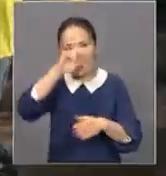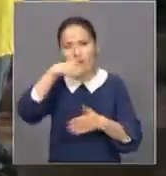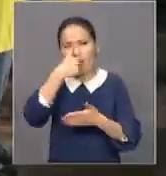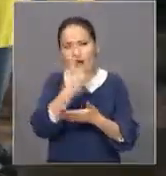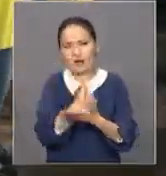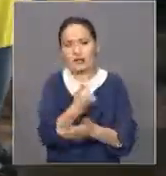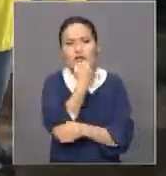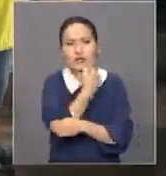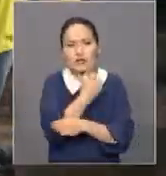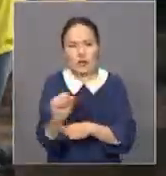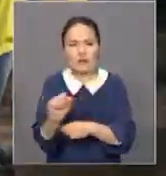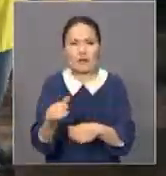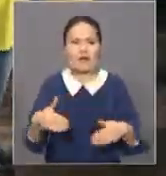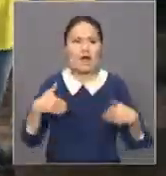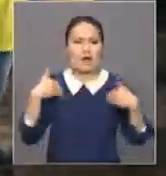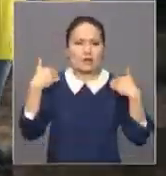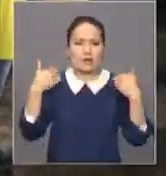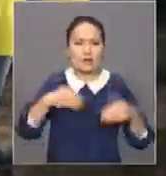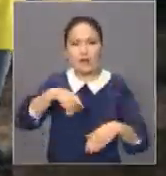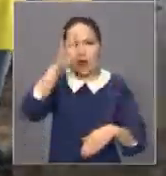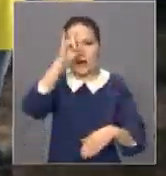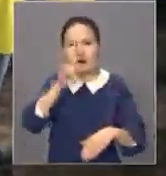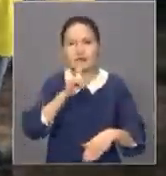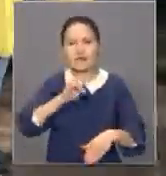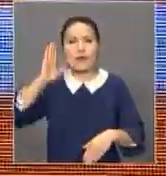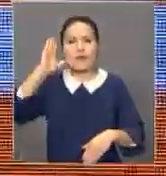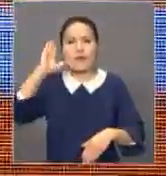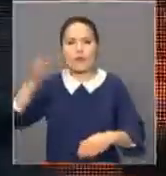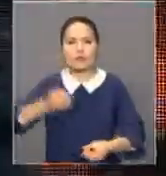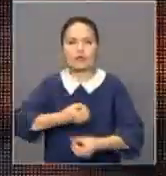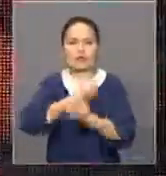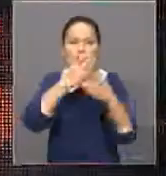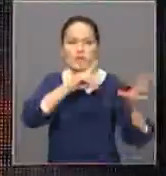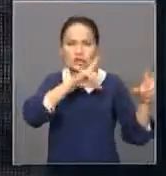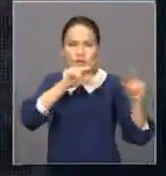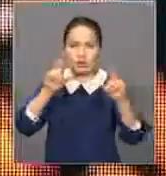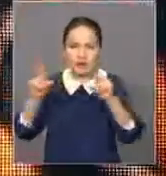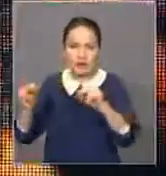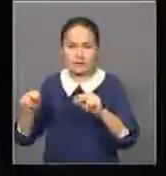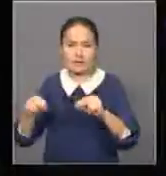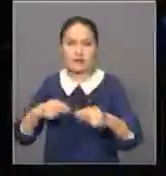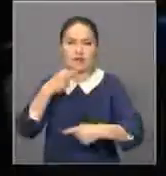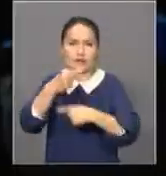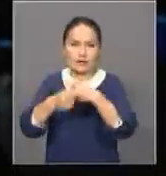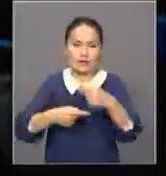керекшелінетінің күнді үліктер Қазақстанның болашағының жарқын кемелді боларына сенімді.